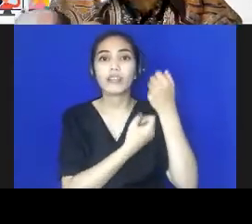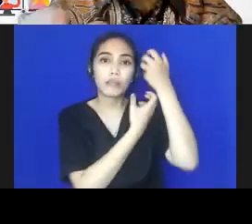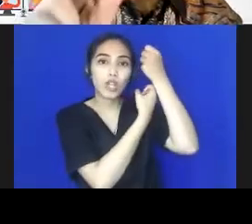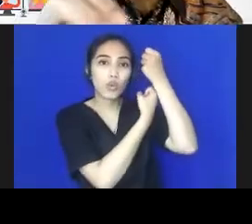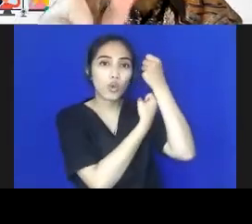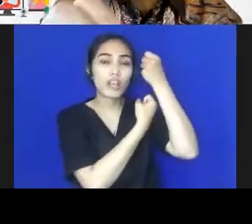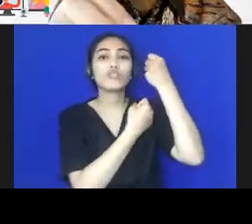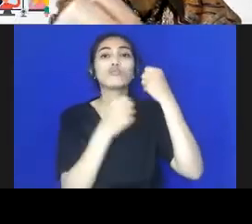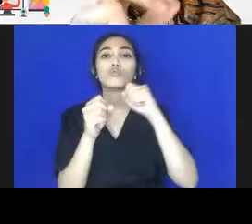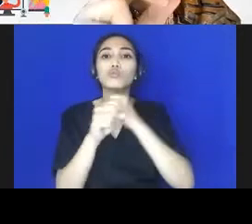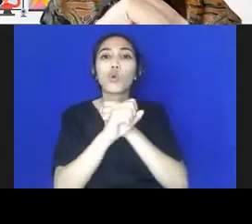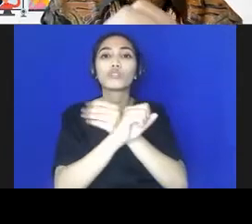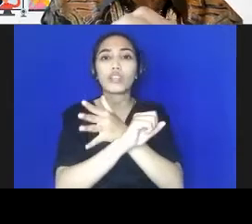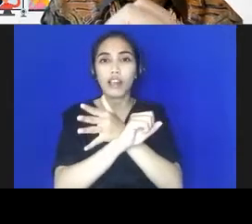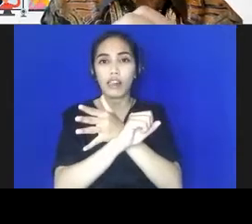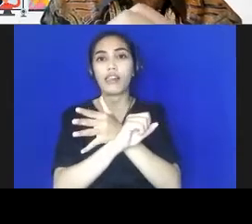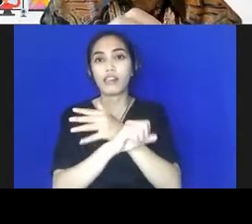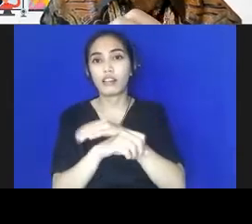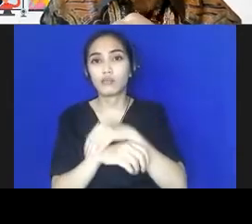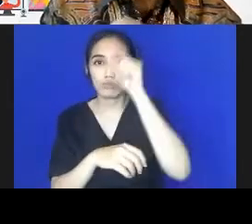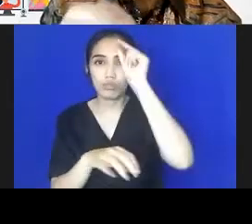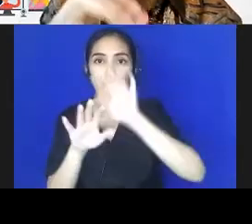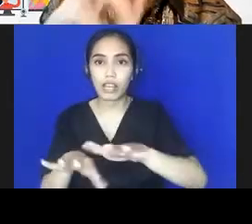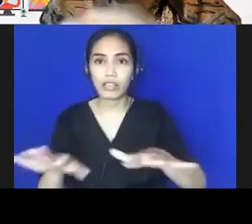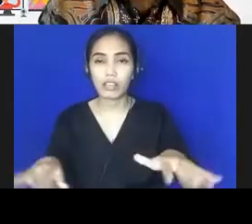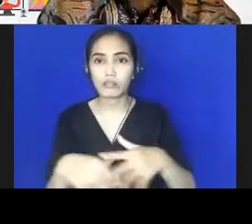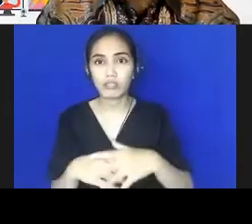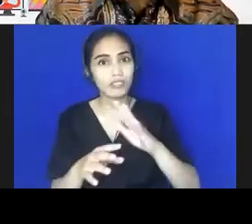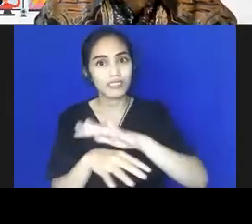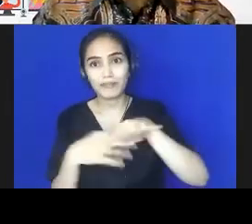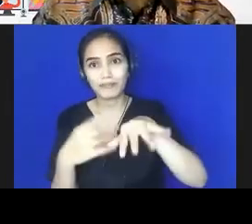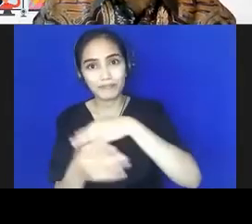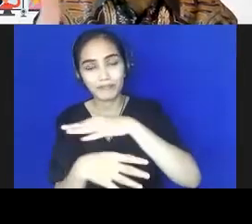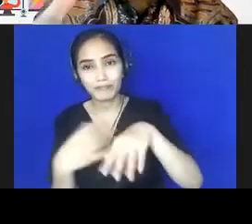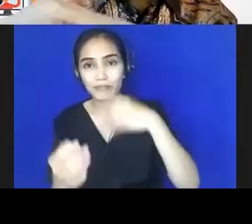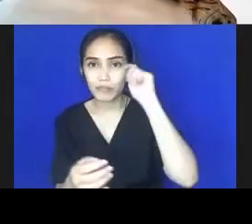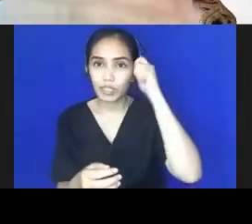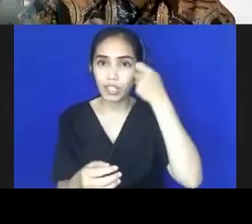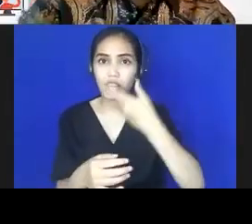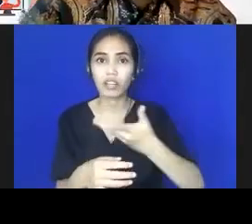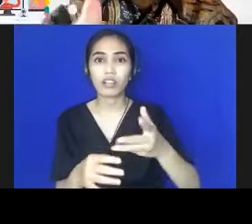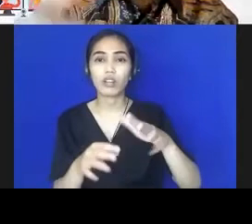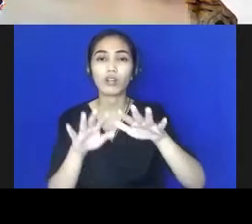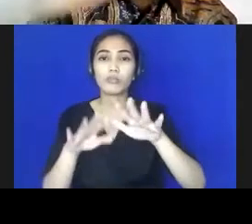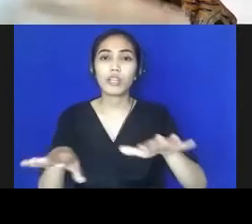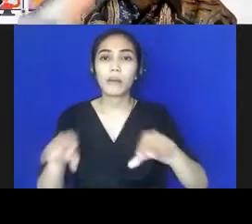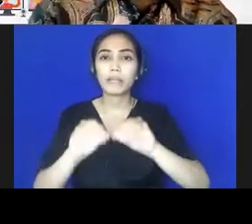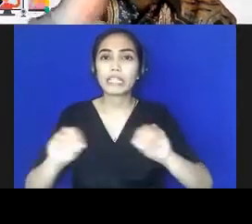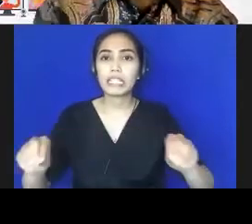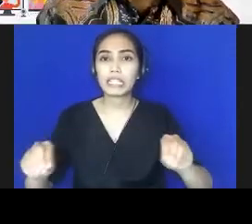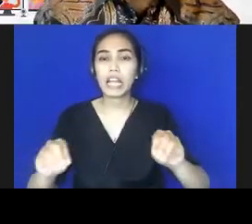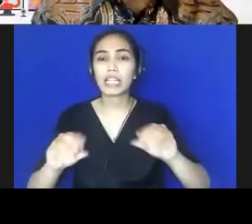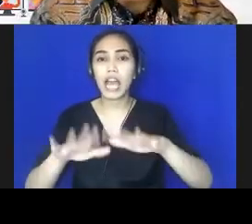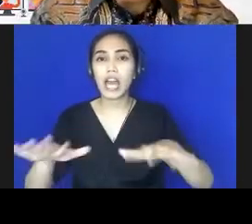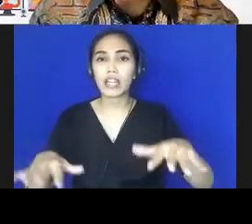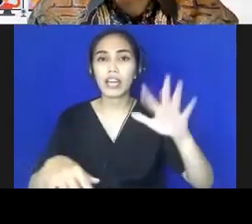betapa kompleksnya di semua sub-gugus tugas ini. Di bidang perikanan anak usia dini saja, itu semua Direktur Jenderal